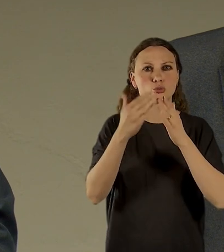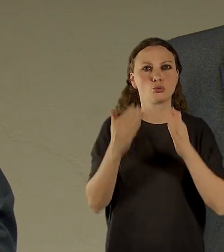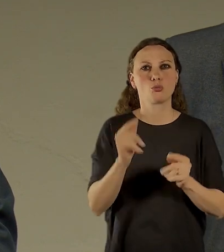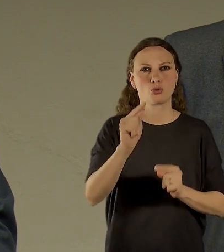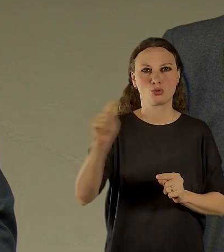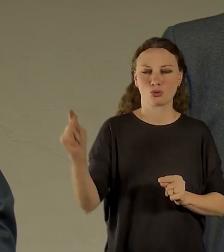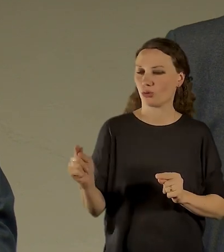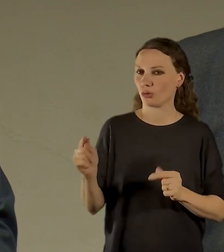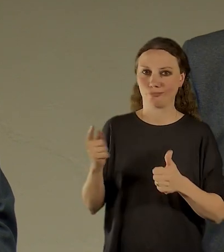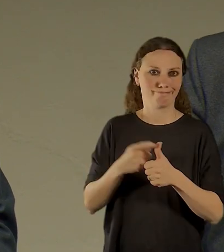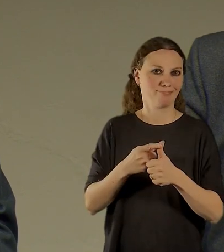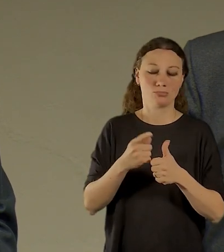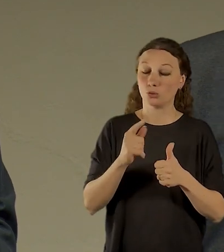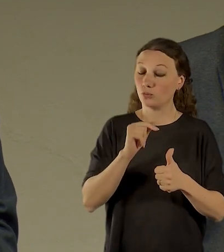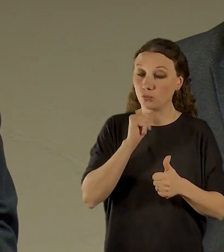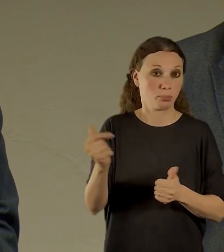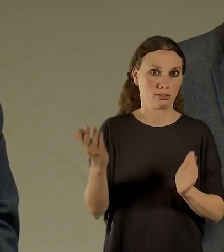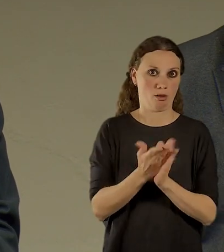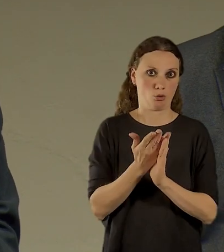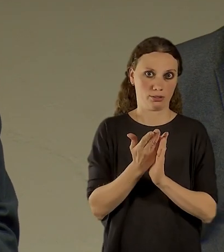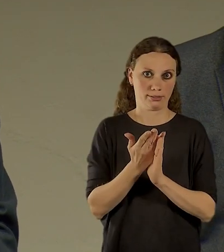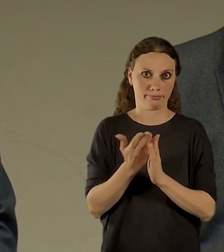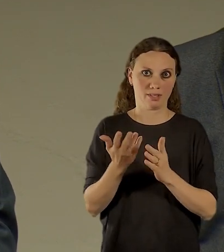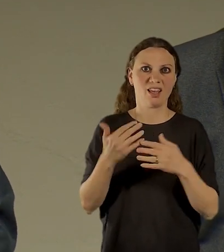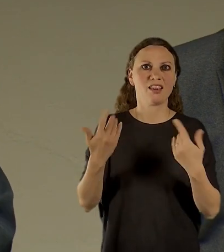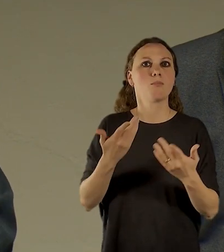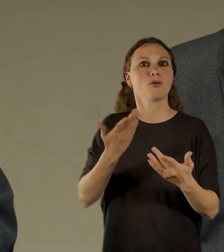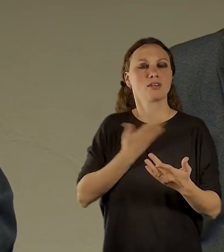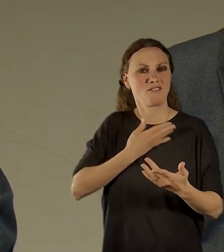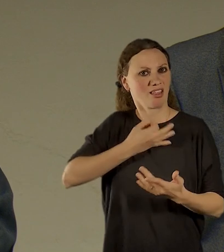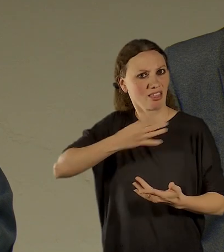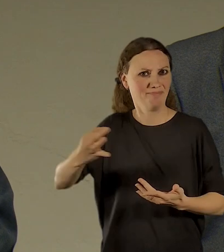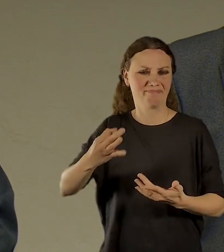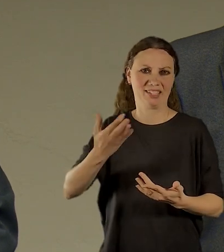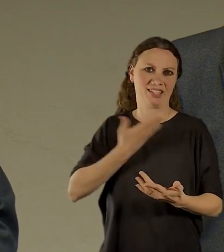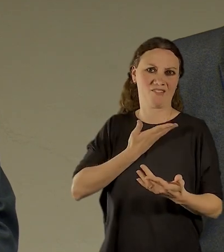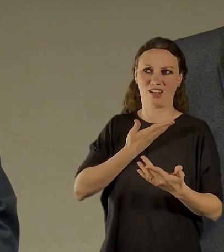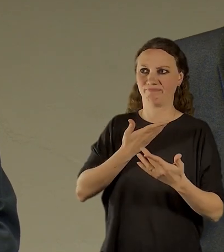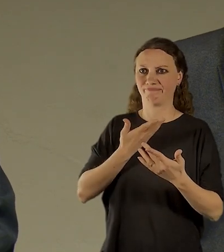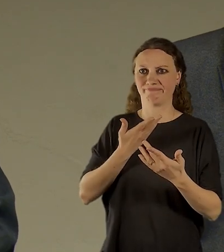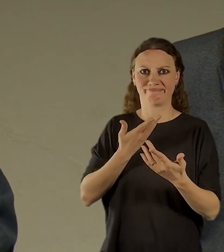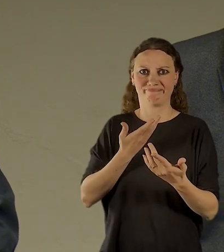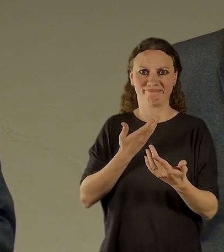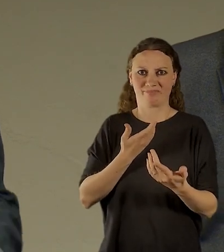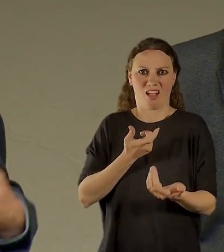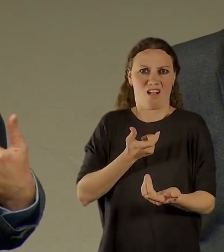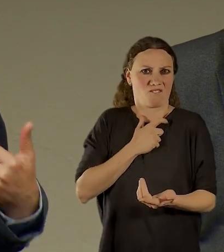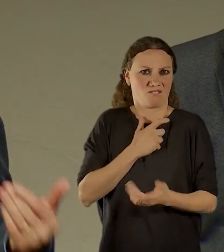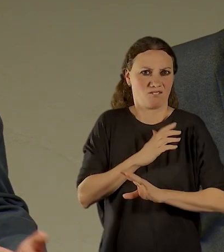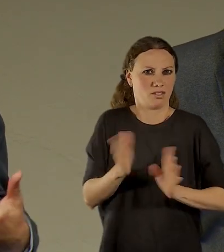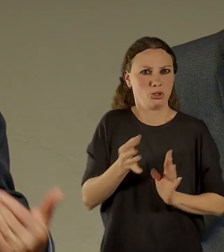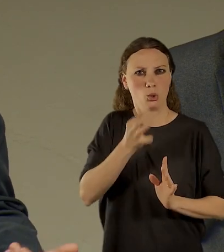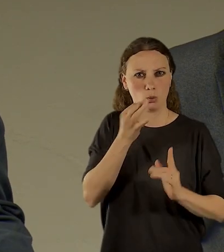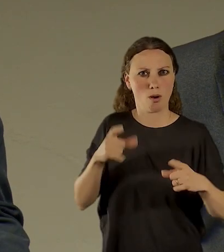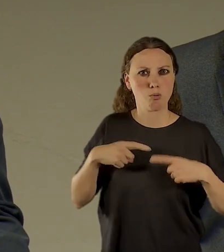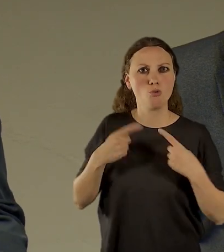nevyhovující nebo velmi limitující, pokud jde o nutnost do